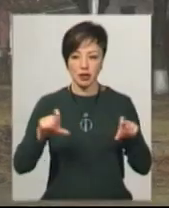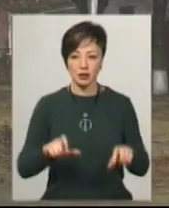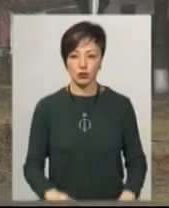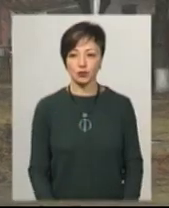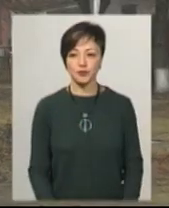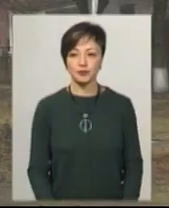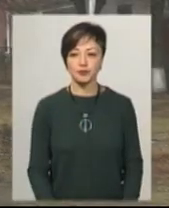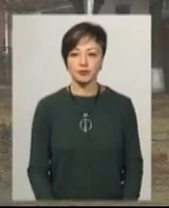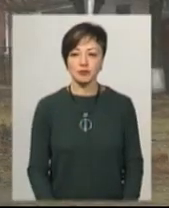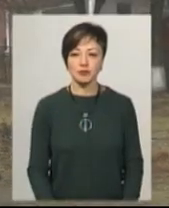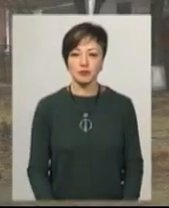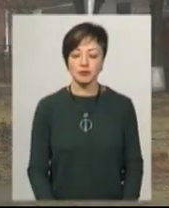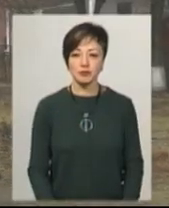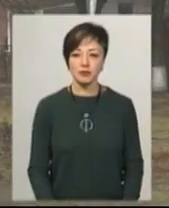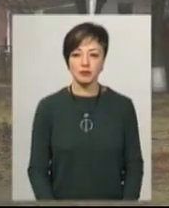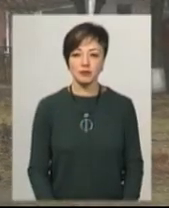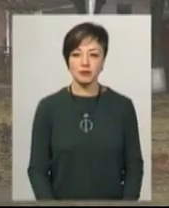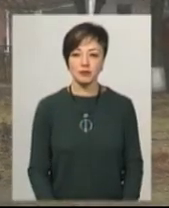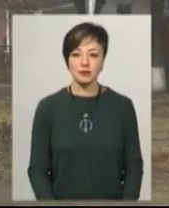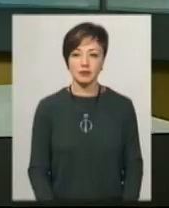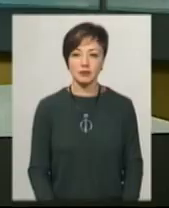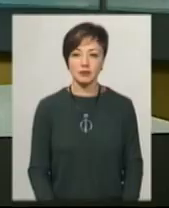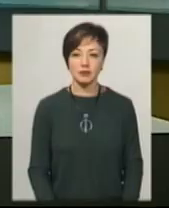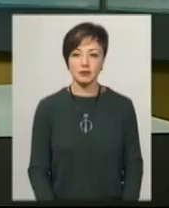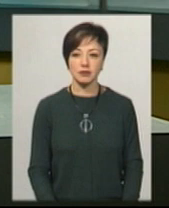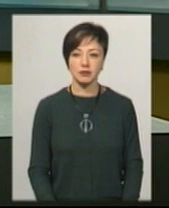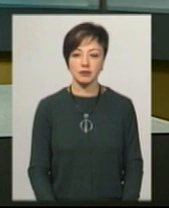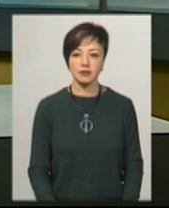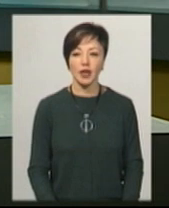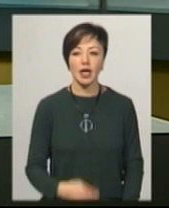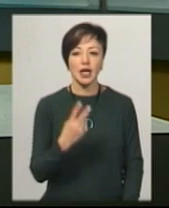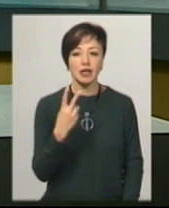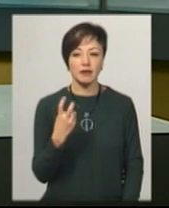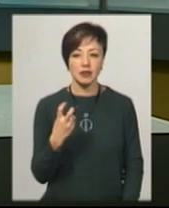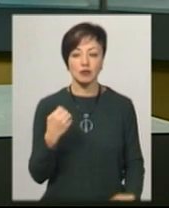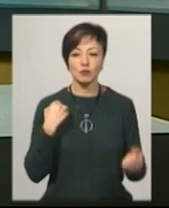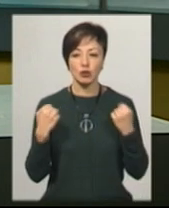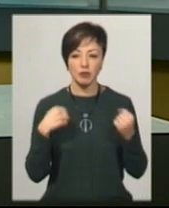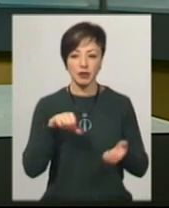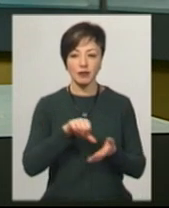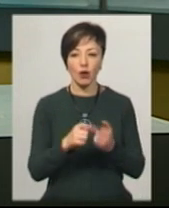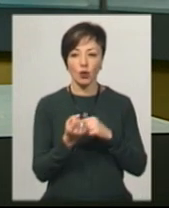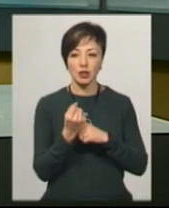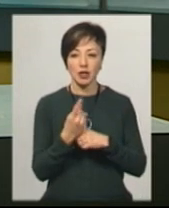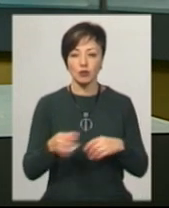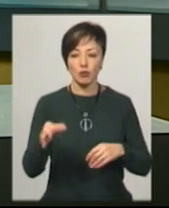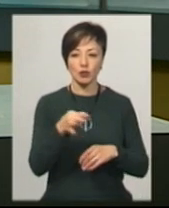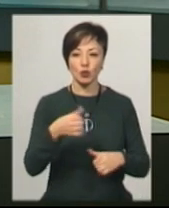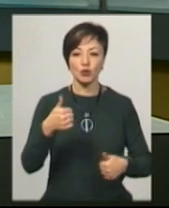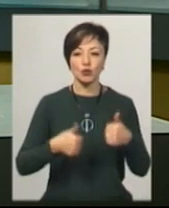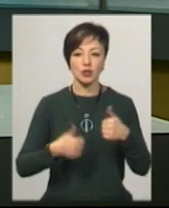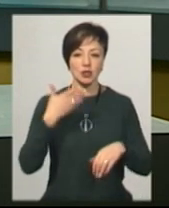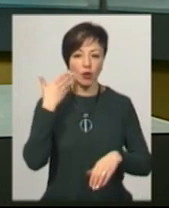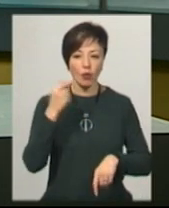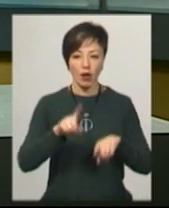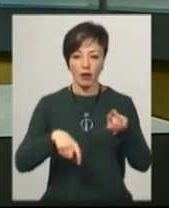Поробок, Віктор Кривий. Новини на Суспільному. Хмельницький. 200 спортсменів взяли участь в 11-му обласному турнірі з